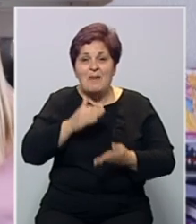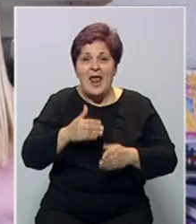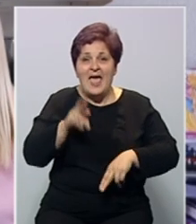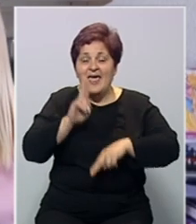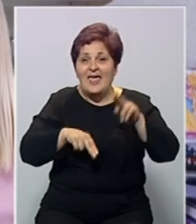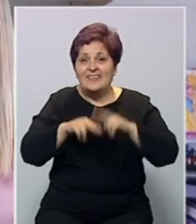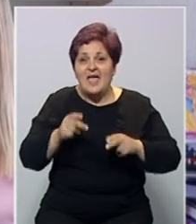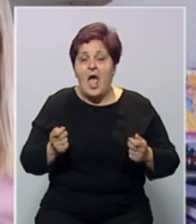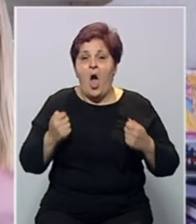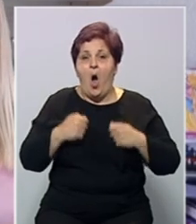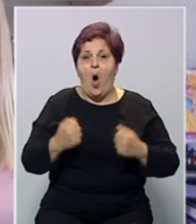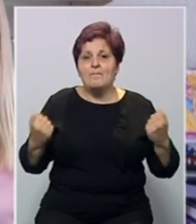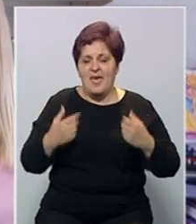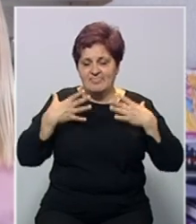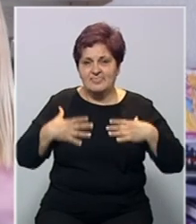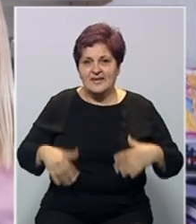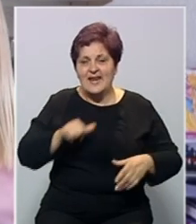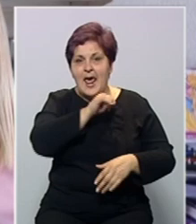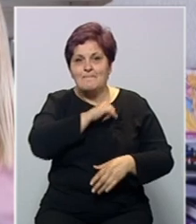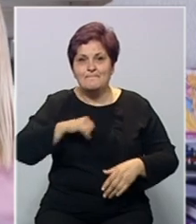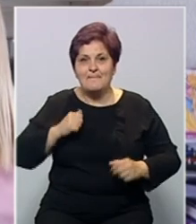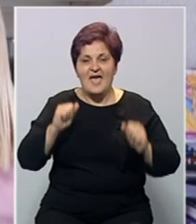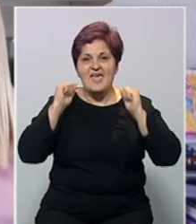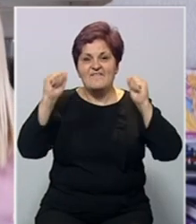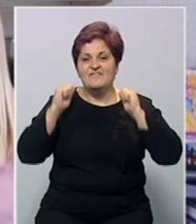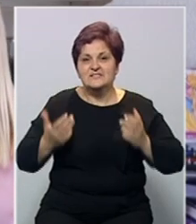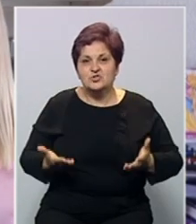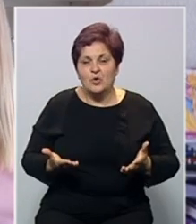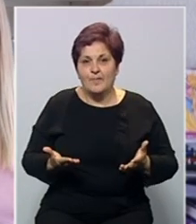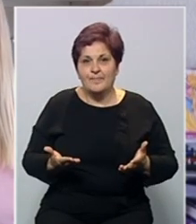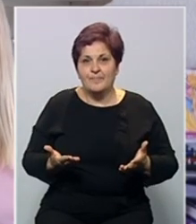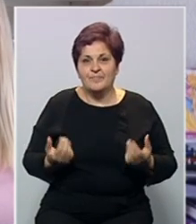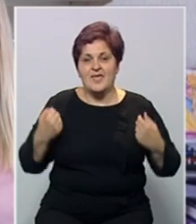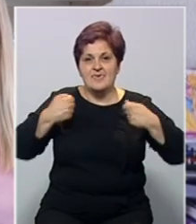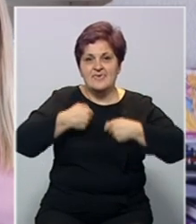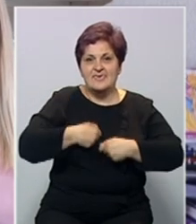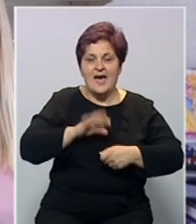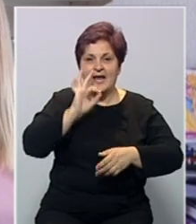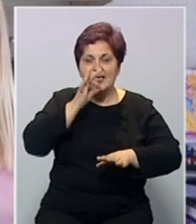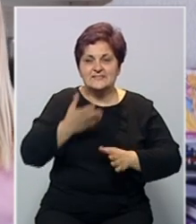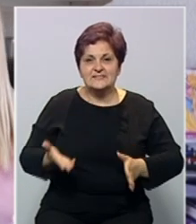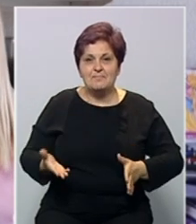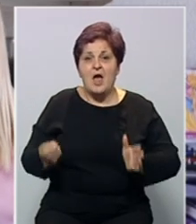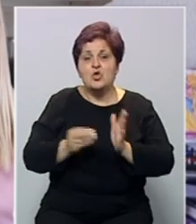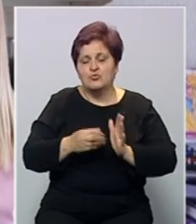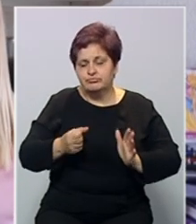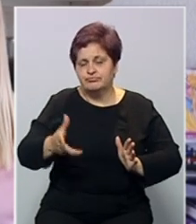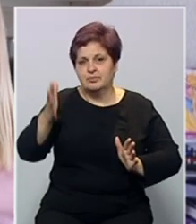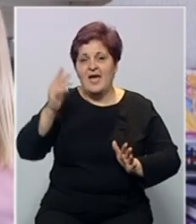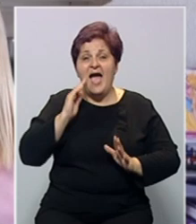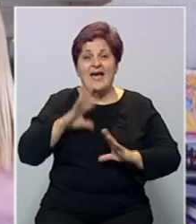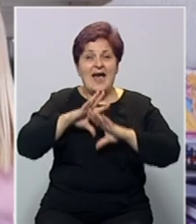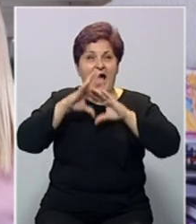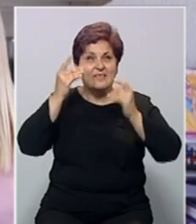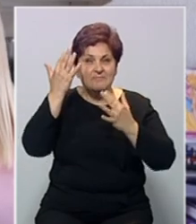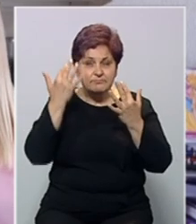i oprema trenerka i majica za fizičko vaspitanje, jakna, cipele i još mnogo toga. Kada se